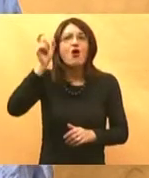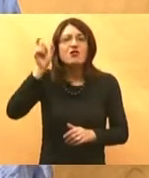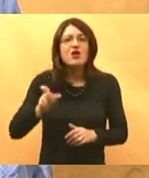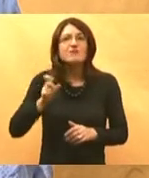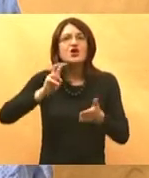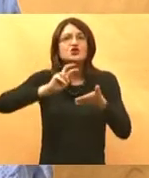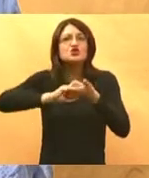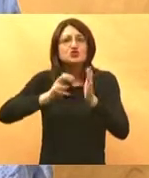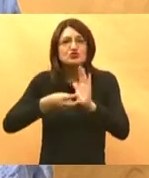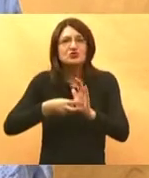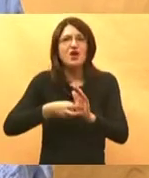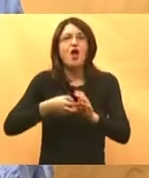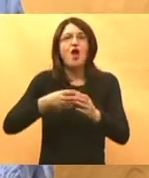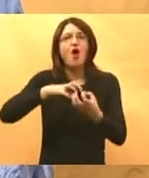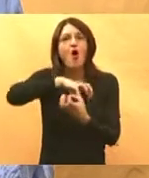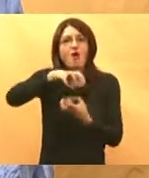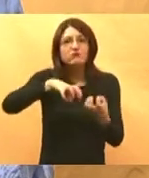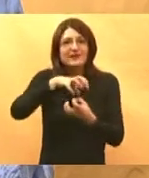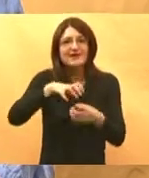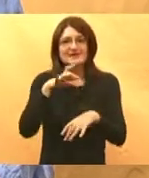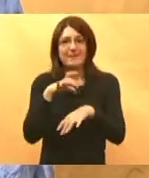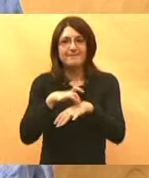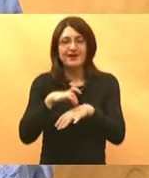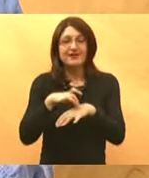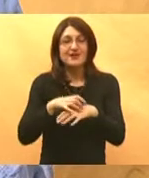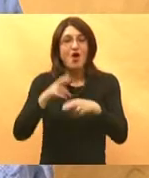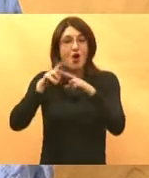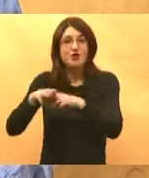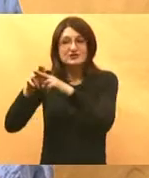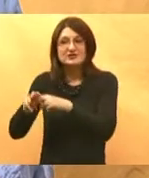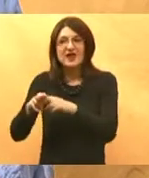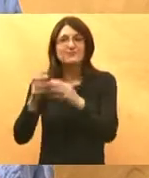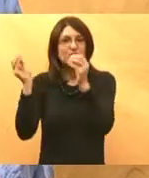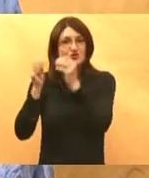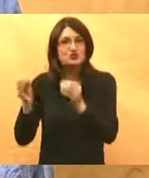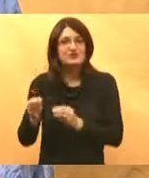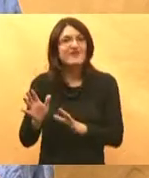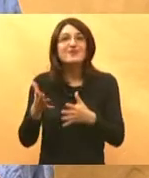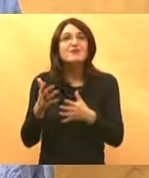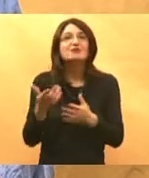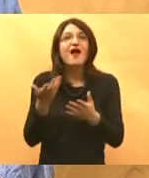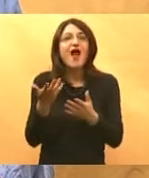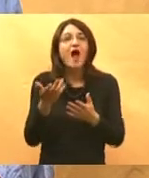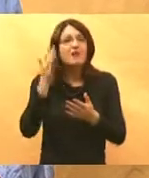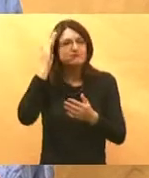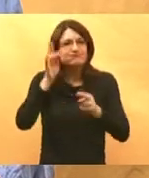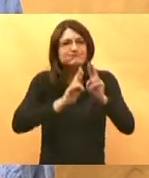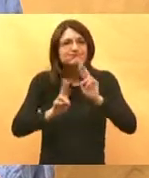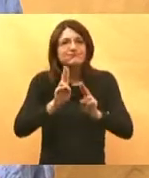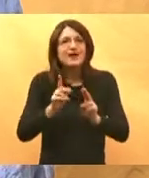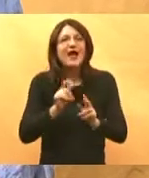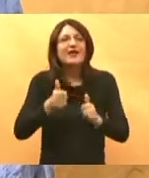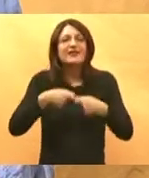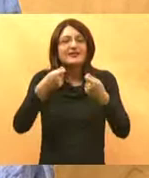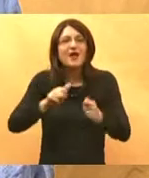kompetentnog obiteljskog lječnika. Jer niti jedan dio sustava zdravstva ne može objediniti zdravstvenu zaštitu nad pacijentom i dati mu